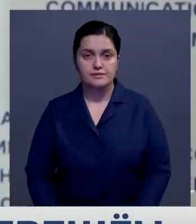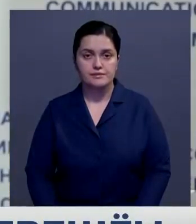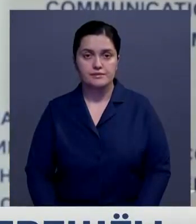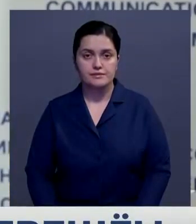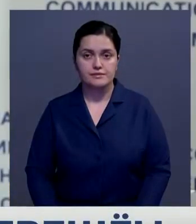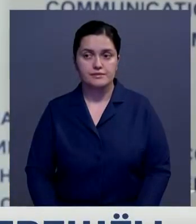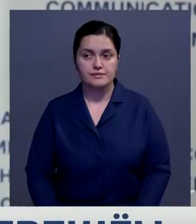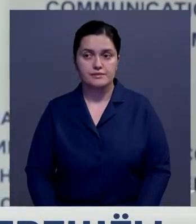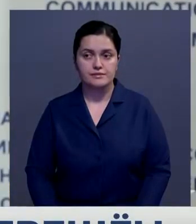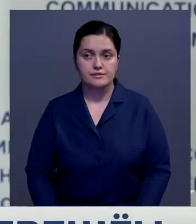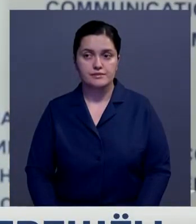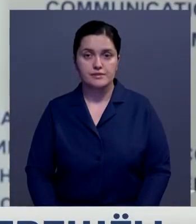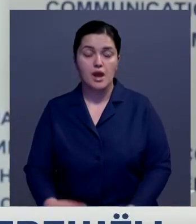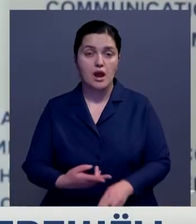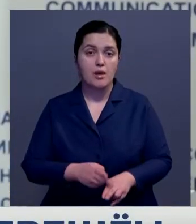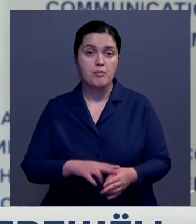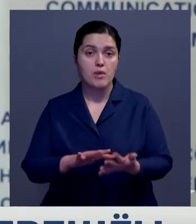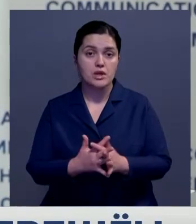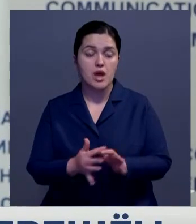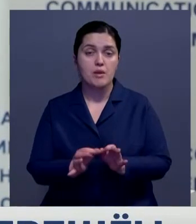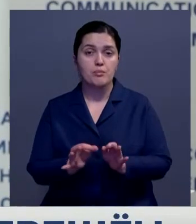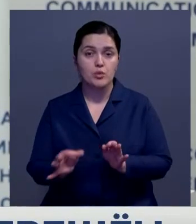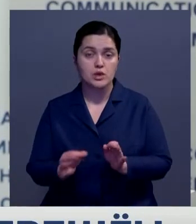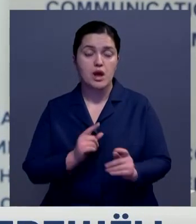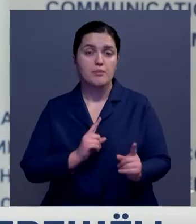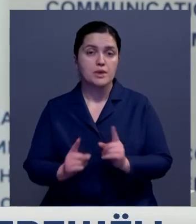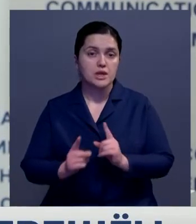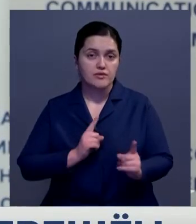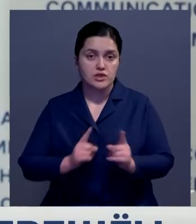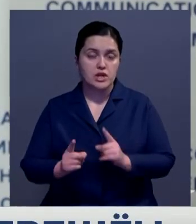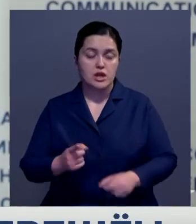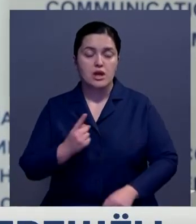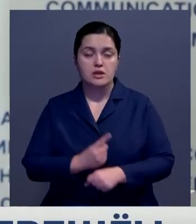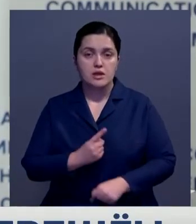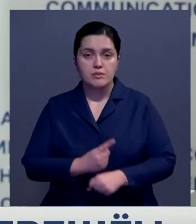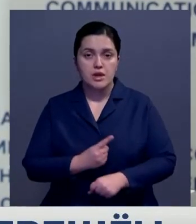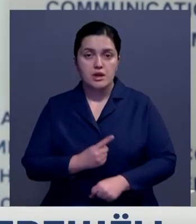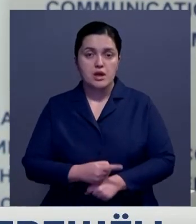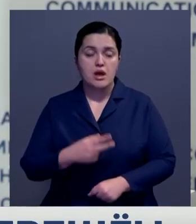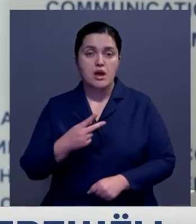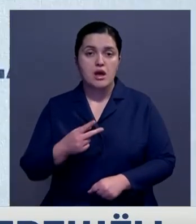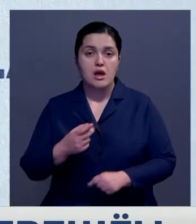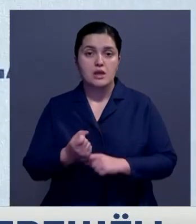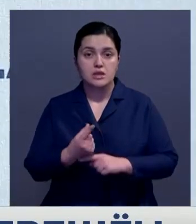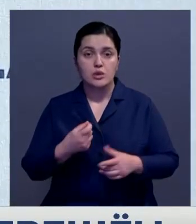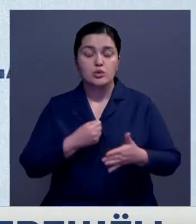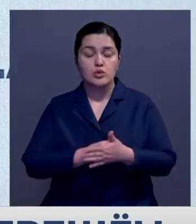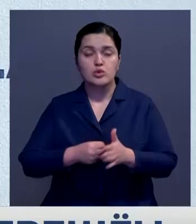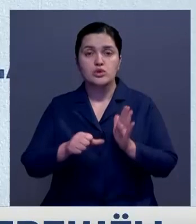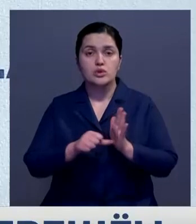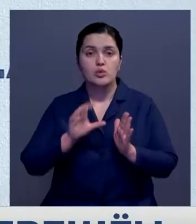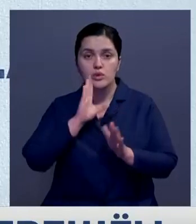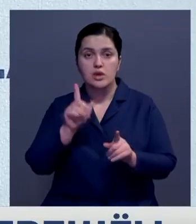В остальных населенных пунктах передвижение ограничивается с 23 до 6 утра. Также